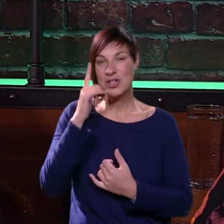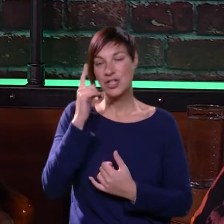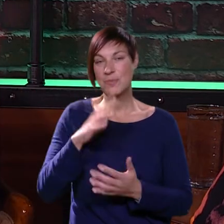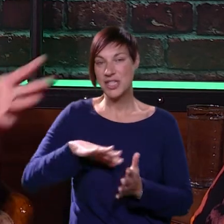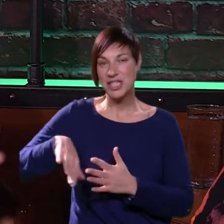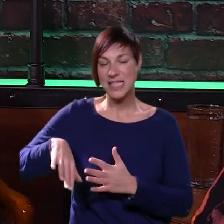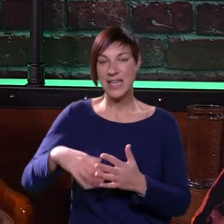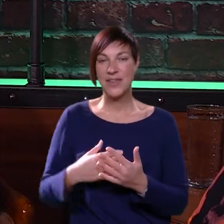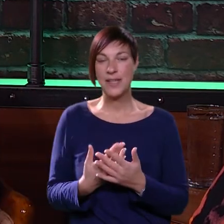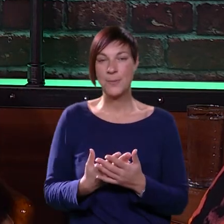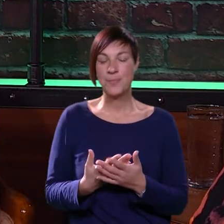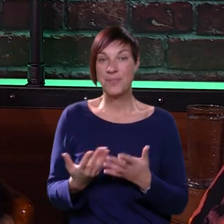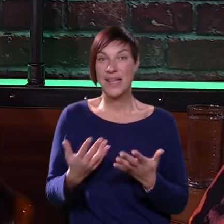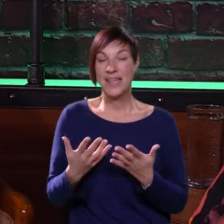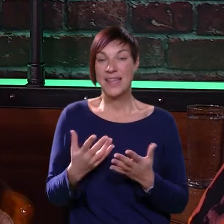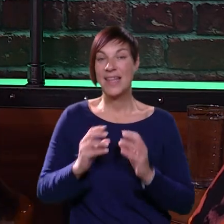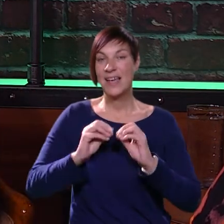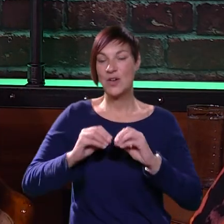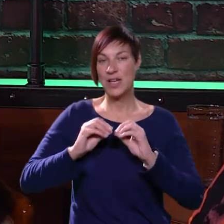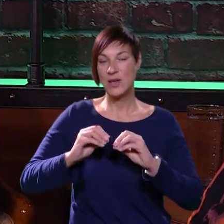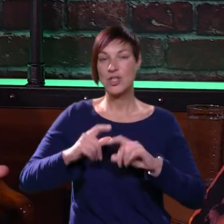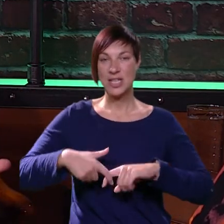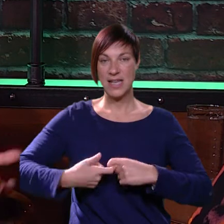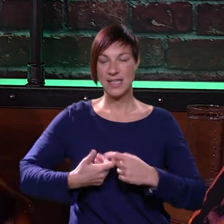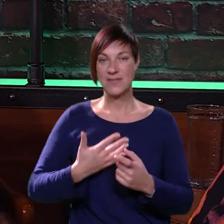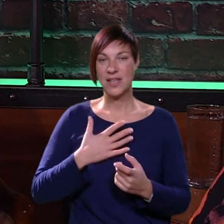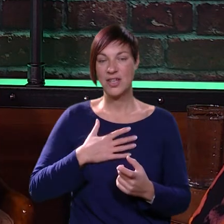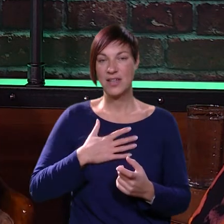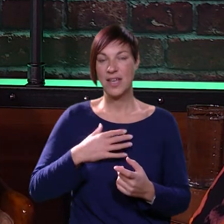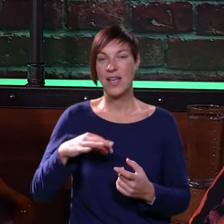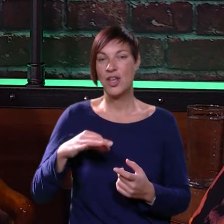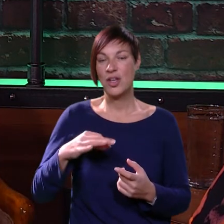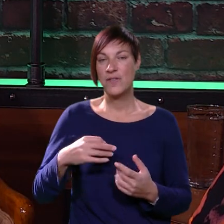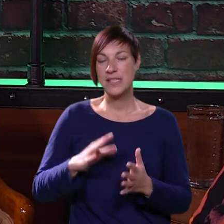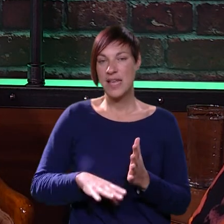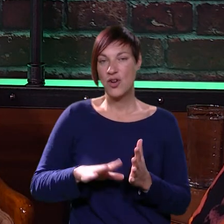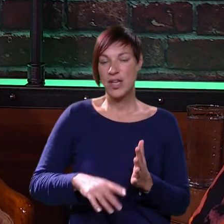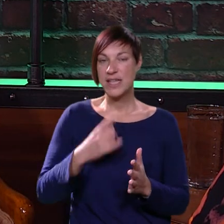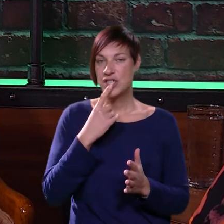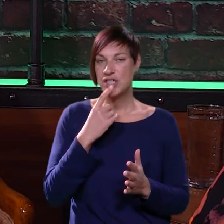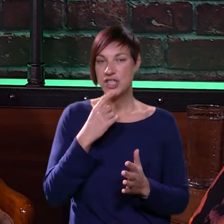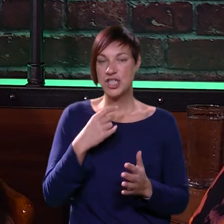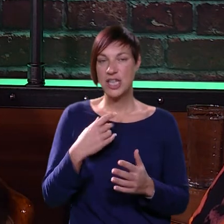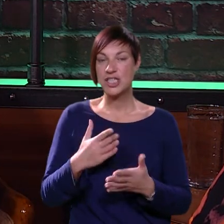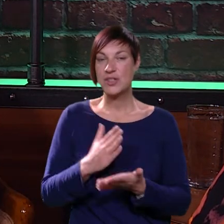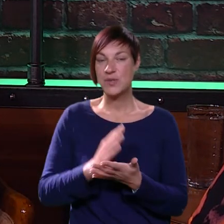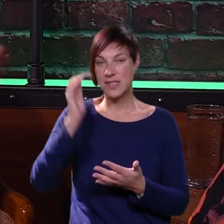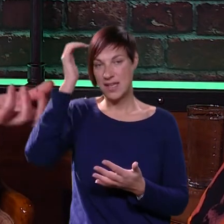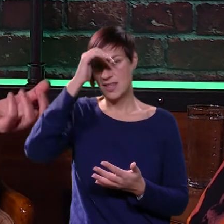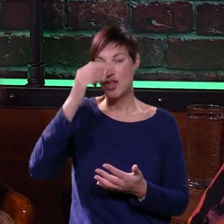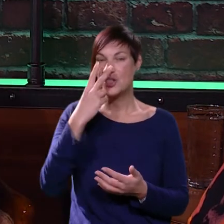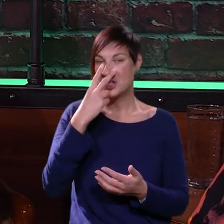što misliš da moraš to sakrivo. I tako te naučiš te neke stvore. I onda je ovaj, recimo, ovisno ako njome niži cukar, u